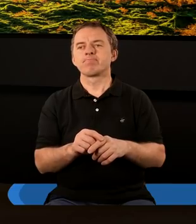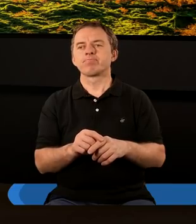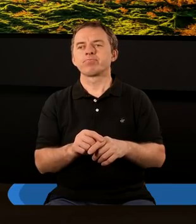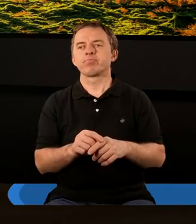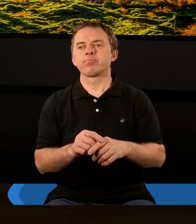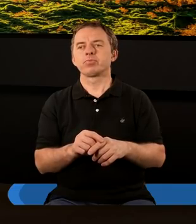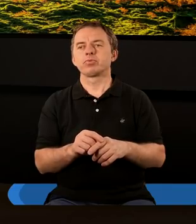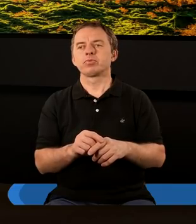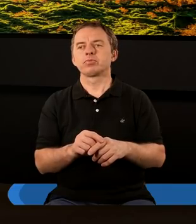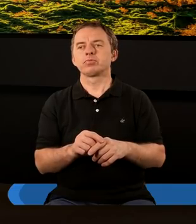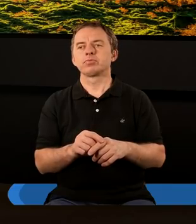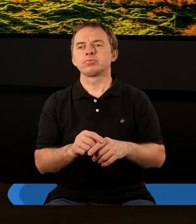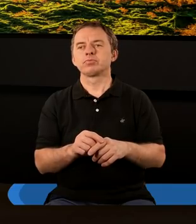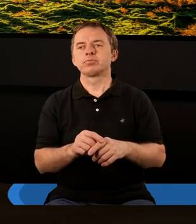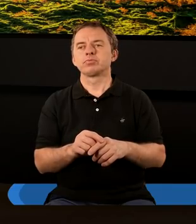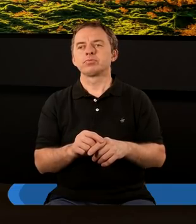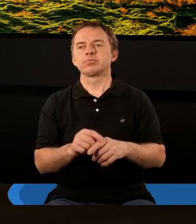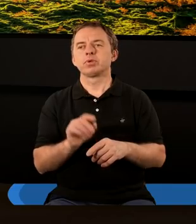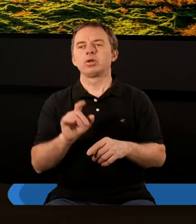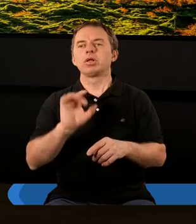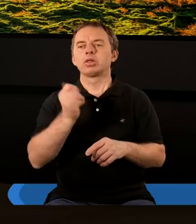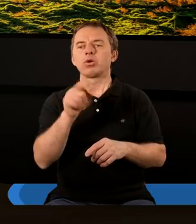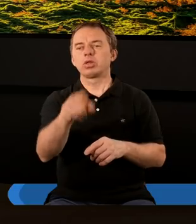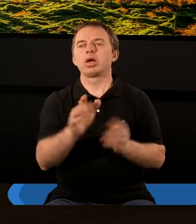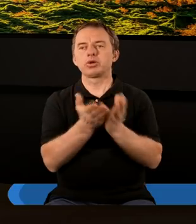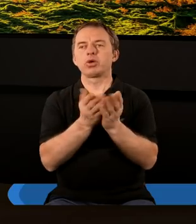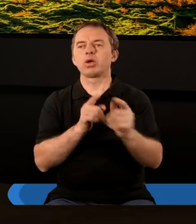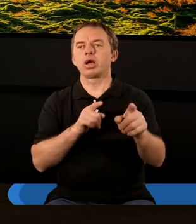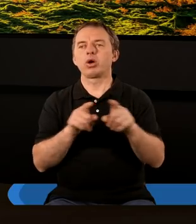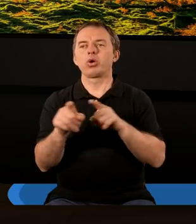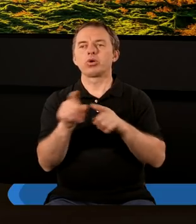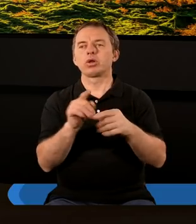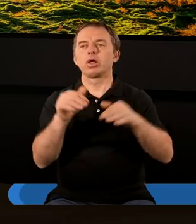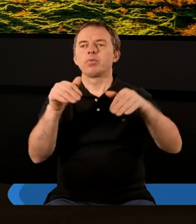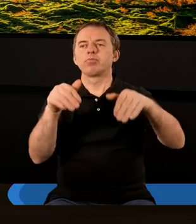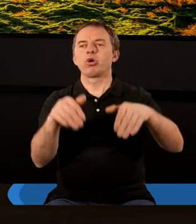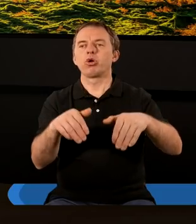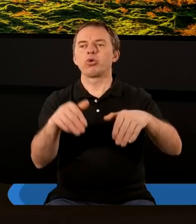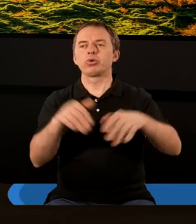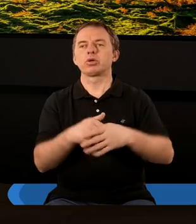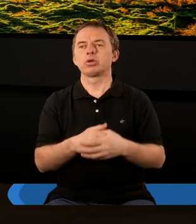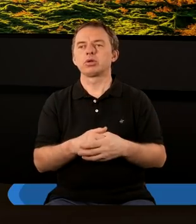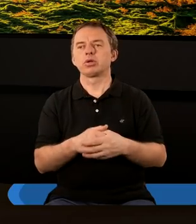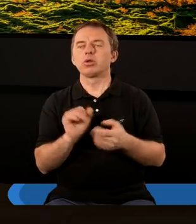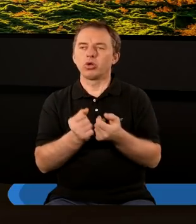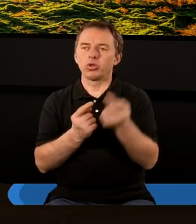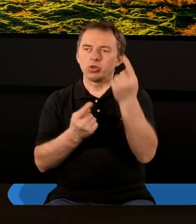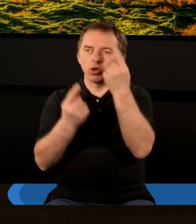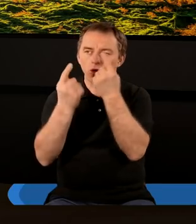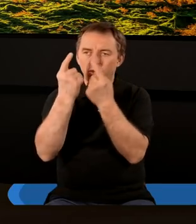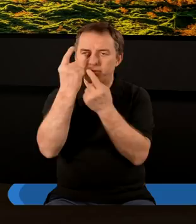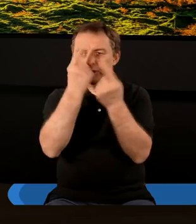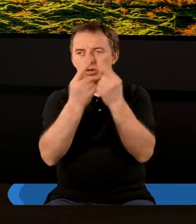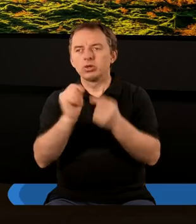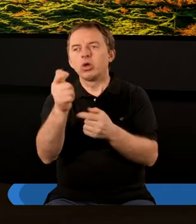co przede wszystkim ta księga oznacza i może, jak możemy się domyślić, co